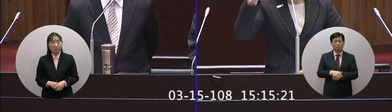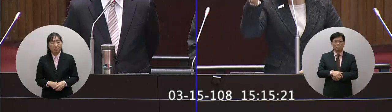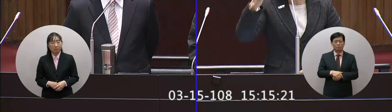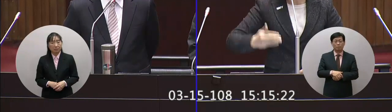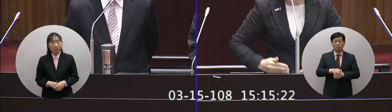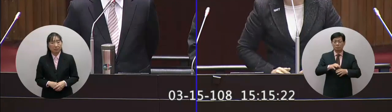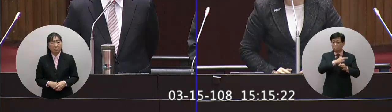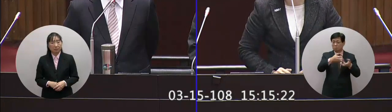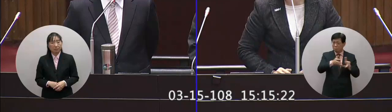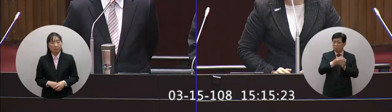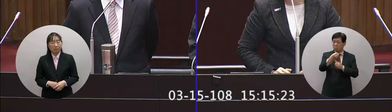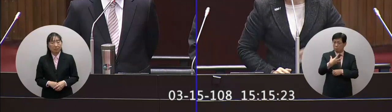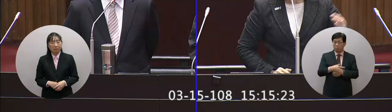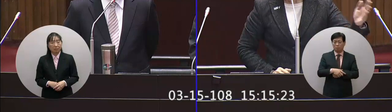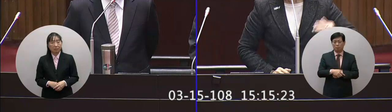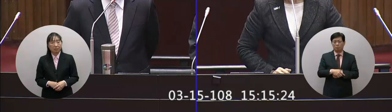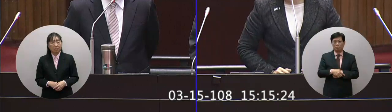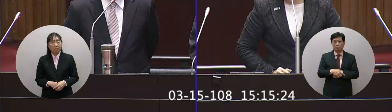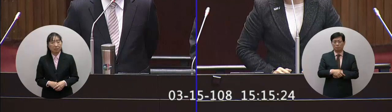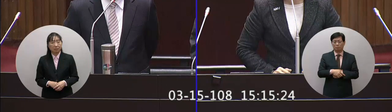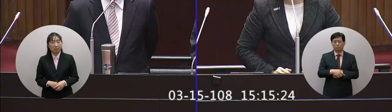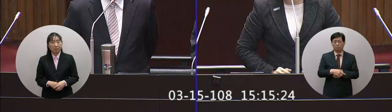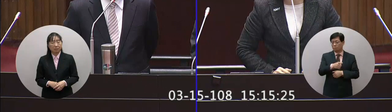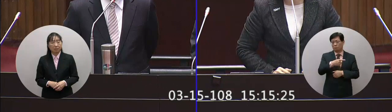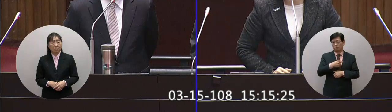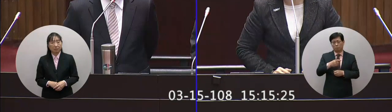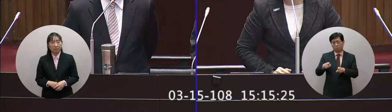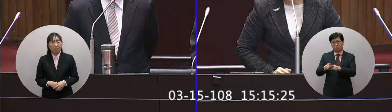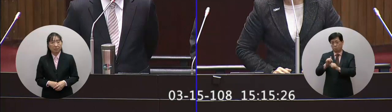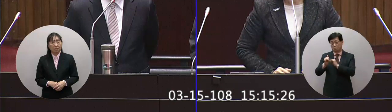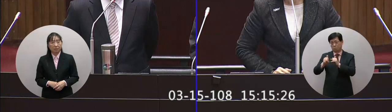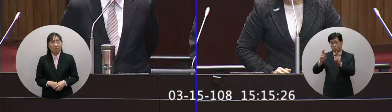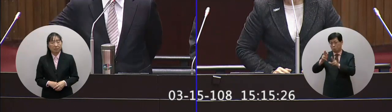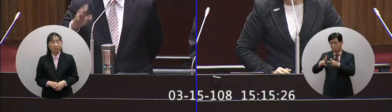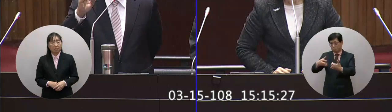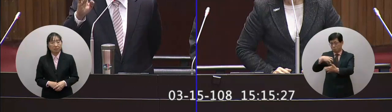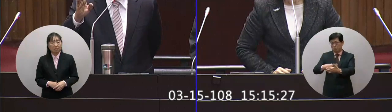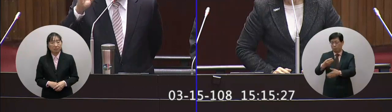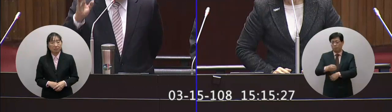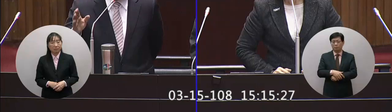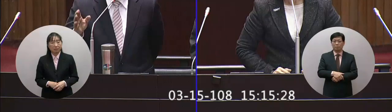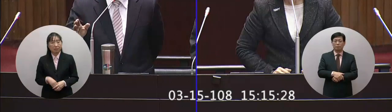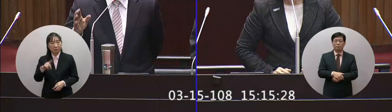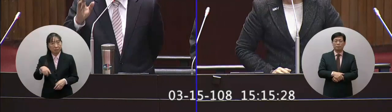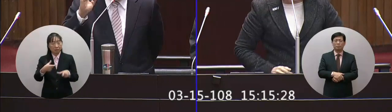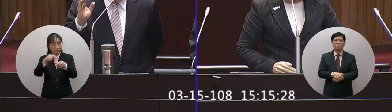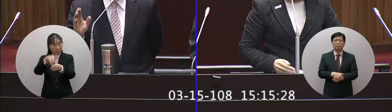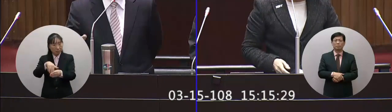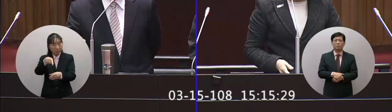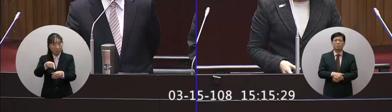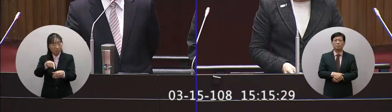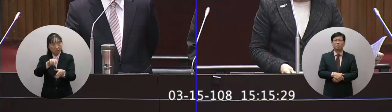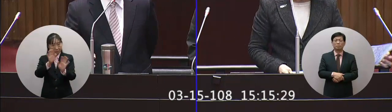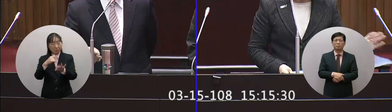所以經濟部告訴我說沒有包括民間電廠這個公投的結果